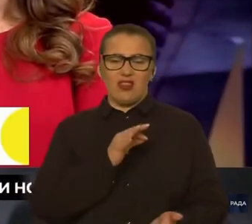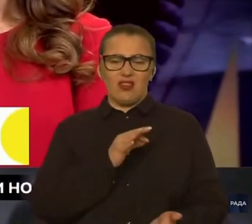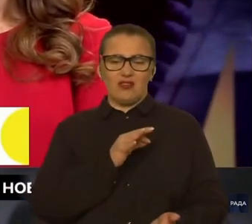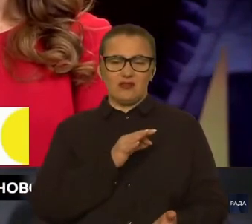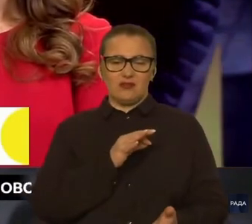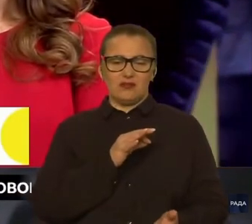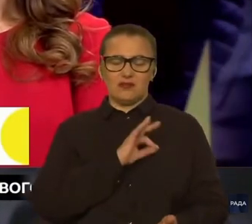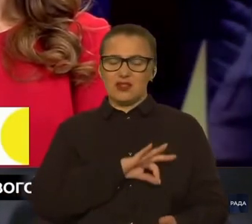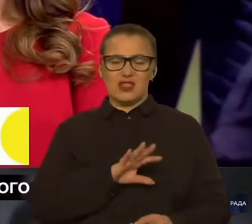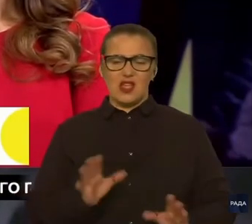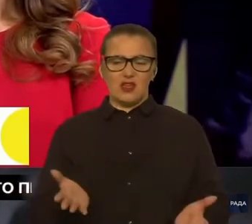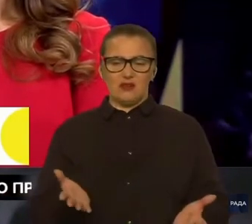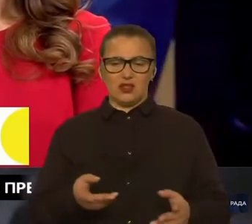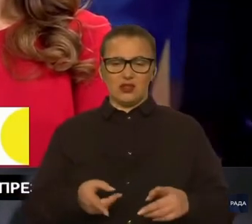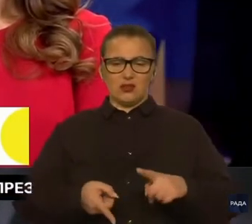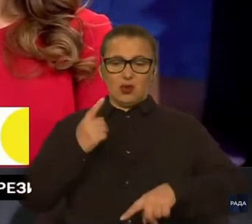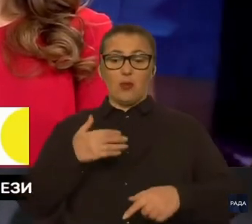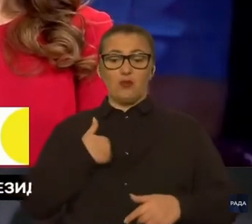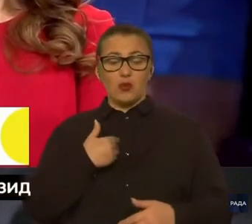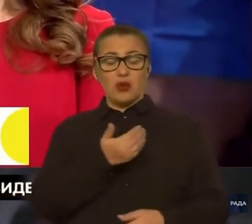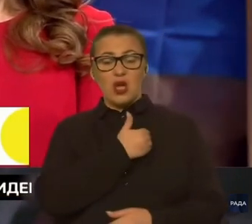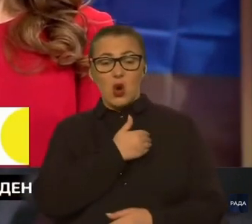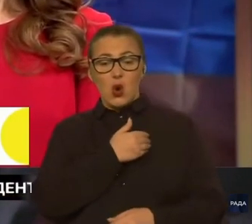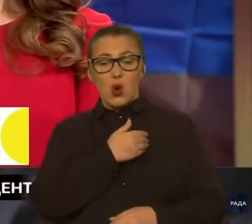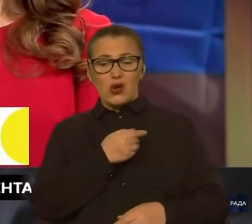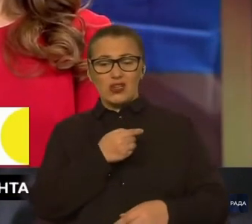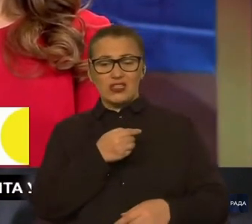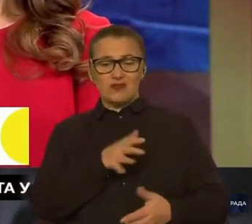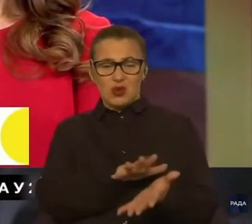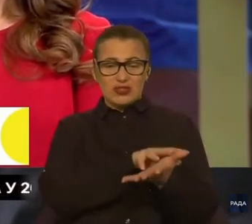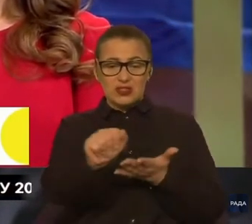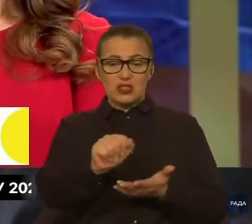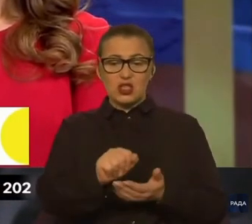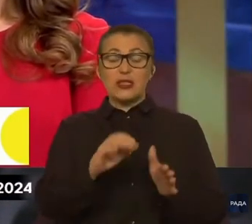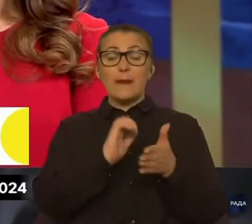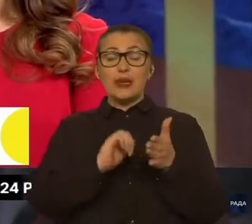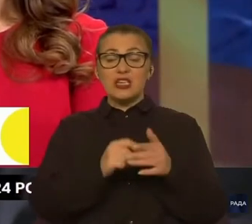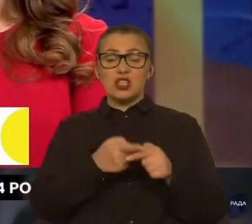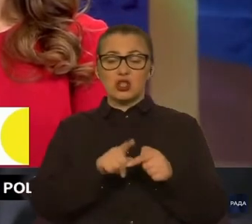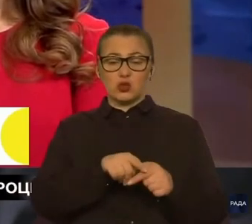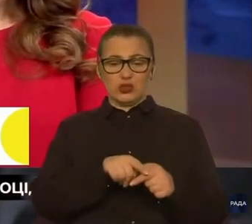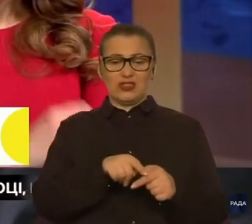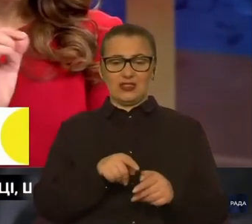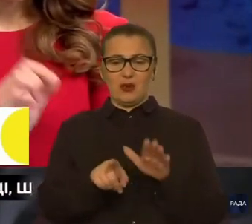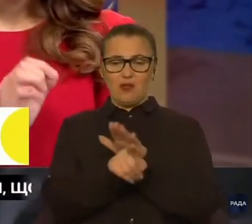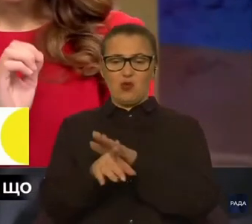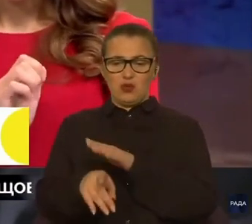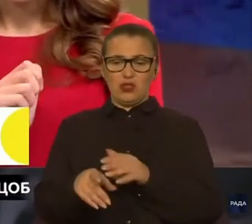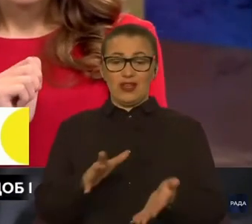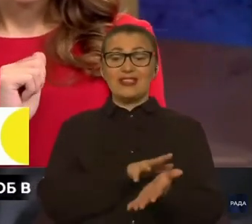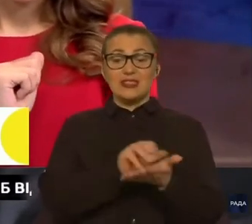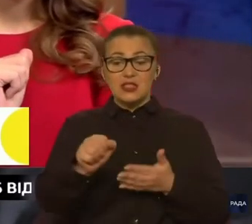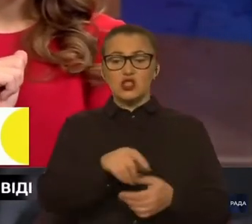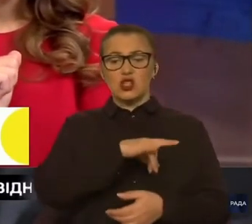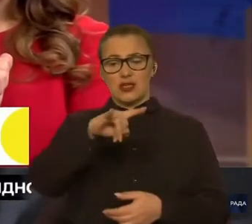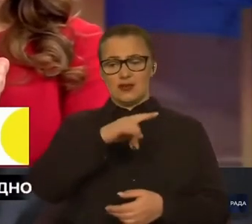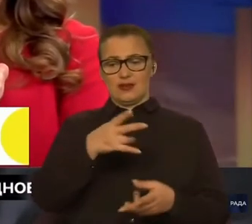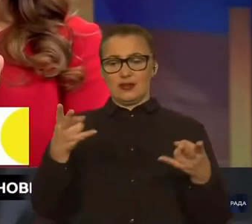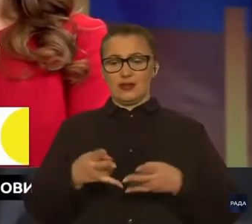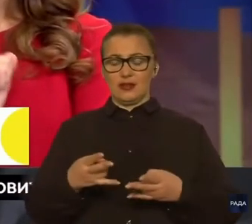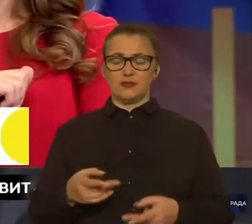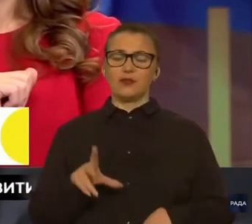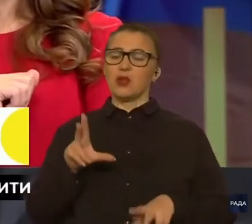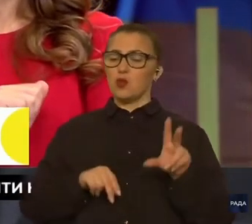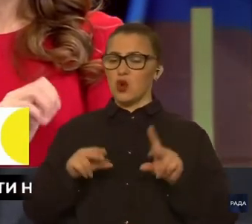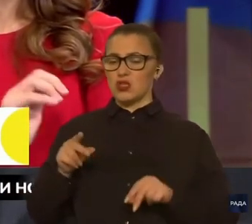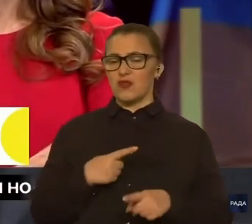намагаємось вразити саме причину цих бомбардувань, знищити літаки. І сподіваємось, що дуже скоро